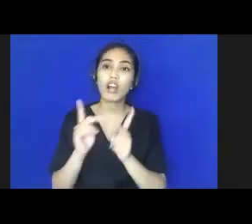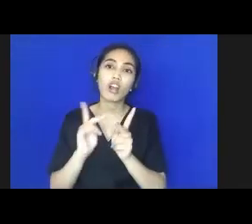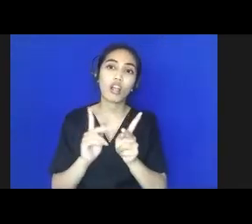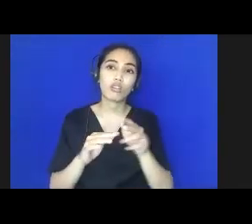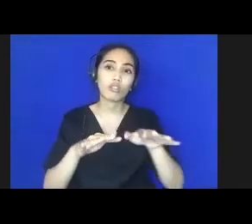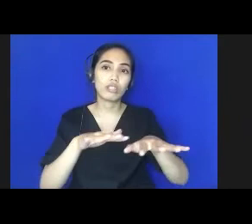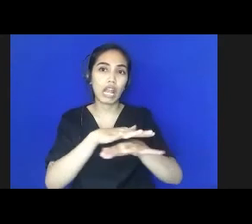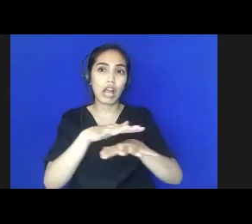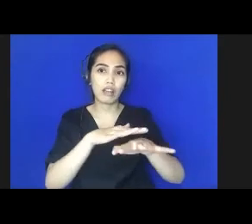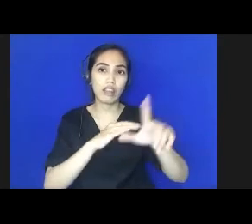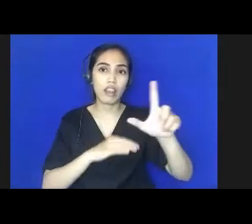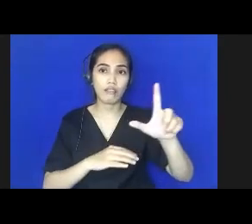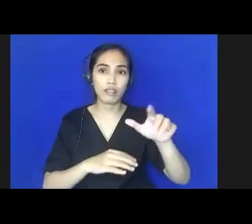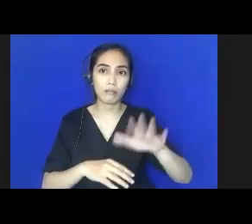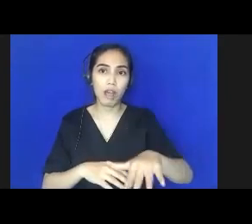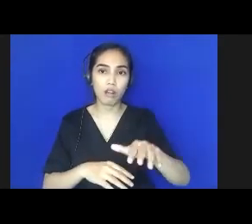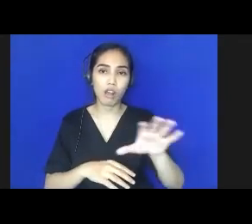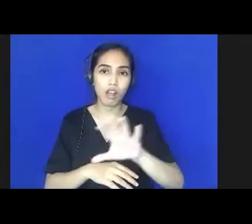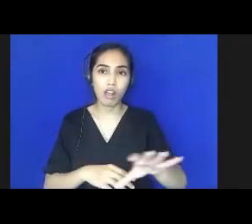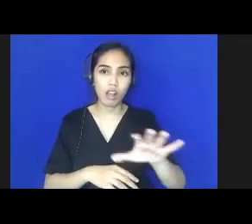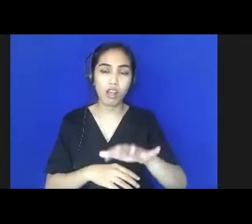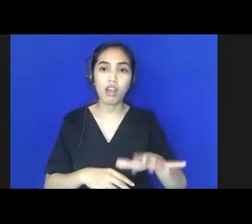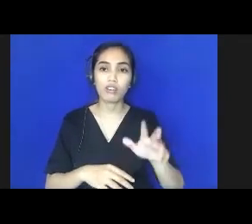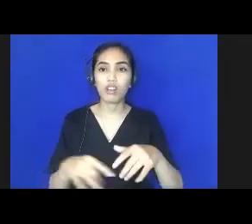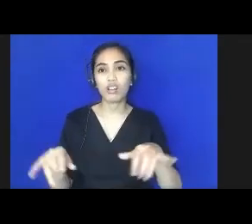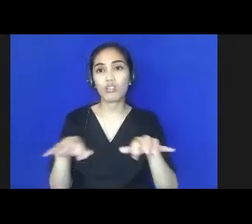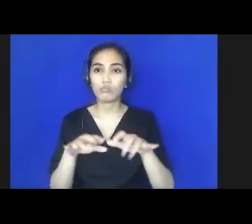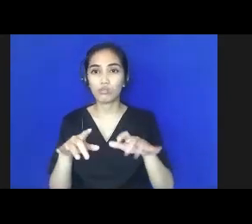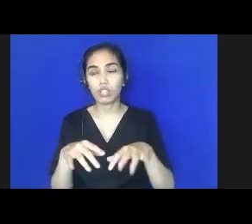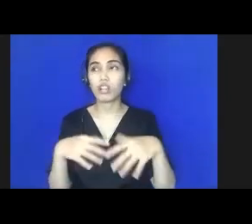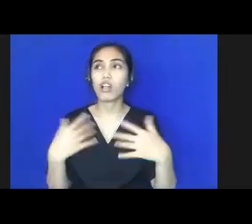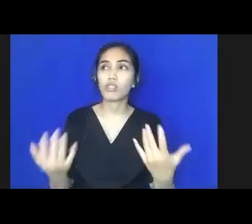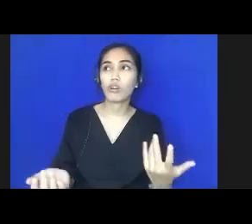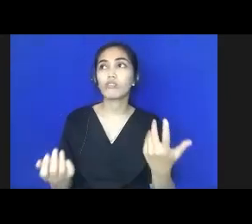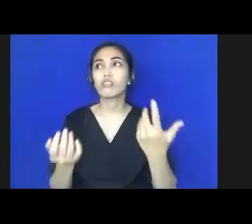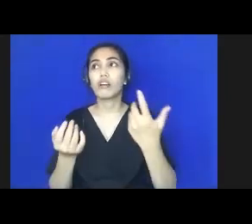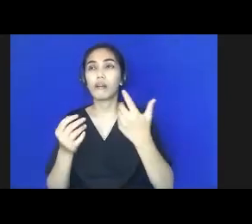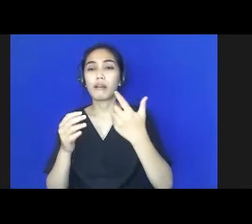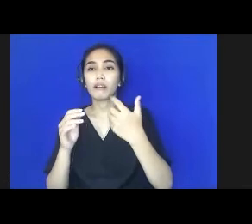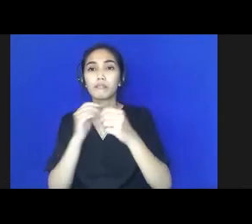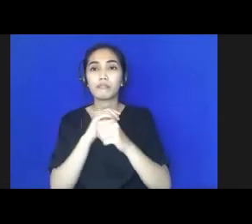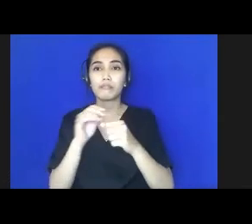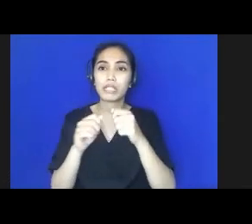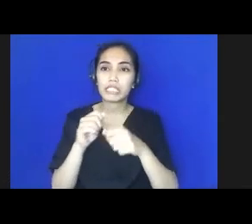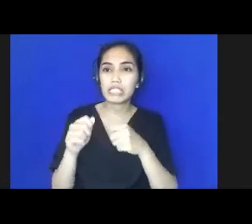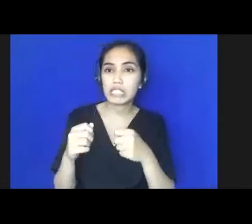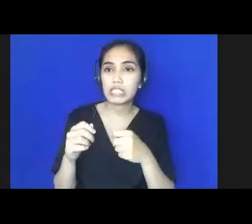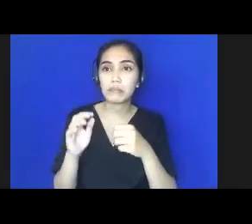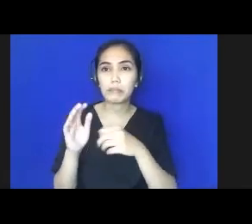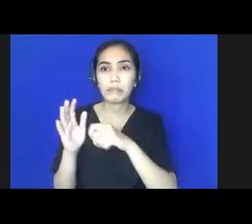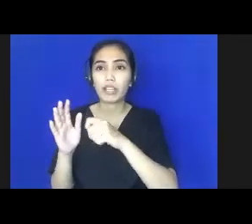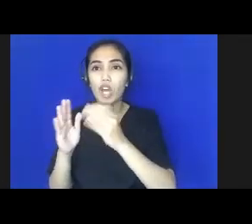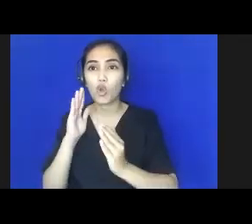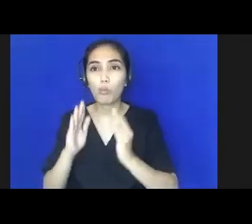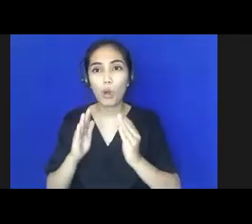bawah dia akan digantikan dengan gampang oleh komputer nanti oleh machine learning dan oleh robot tapi kalau dia di atas